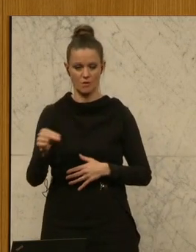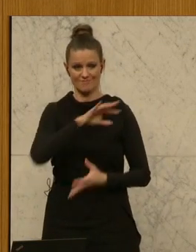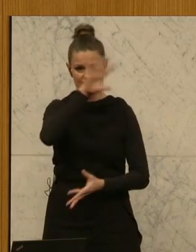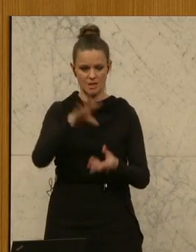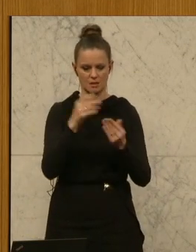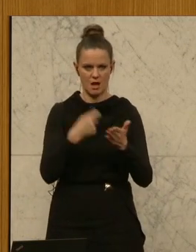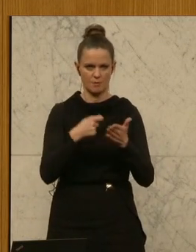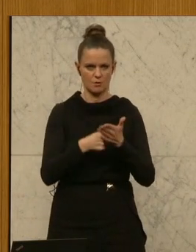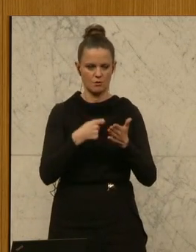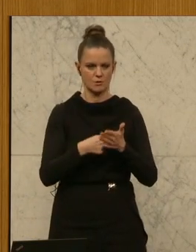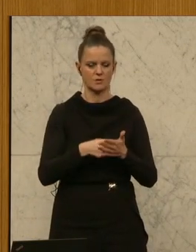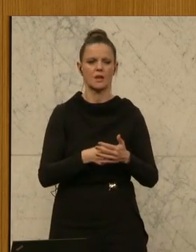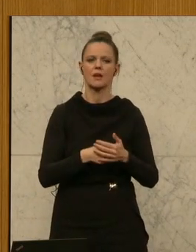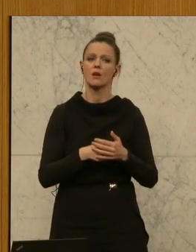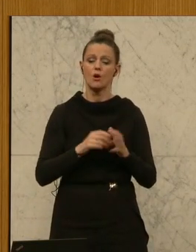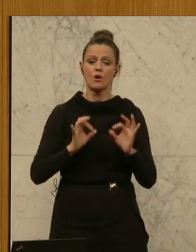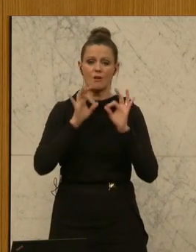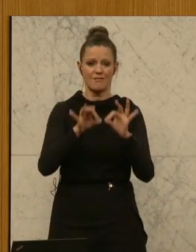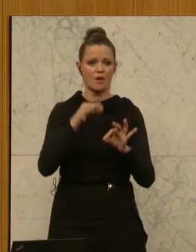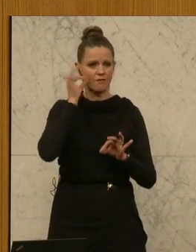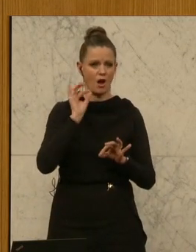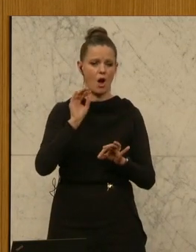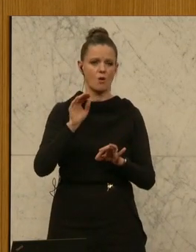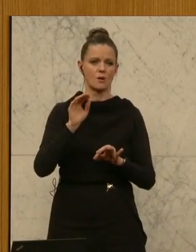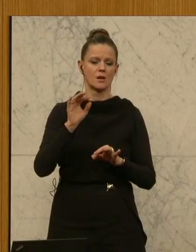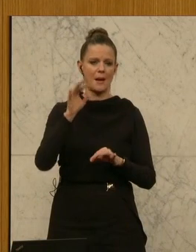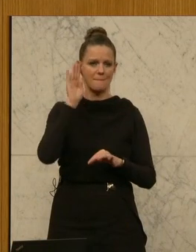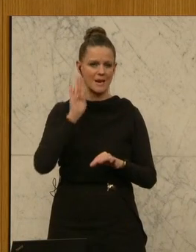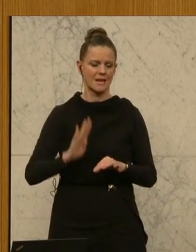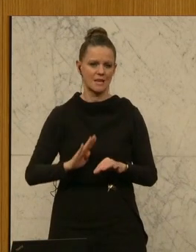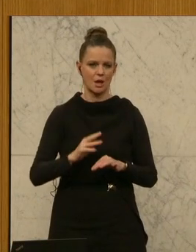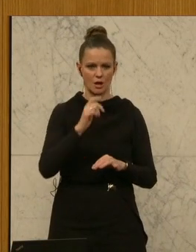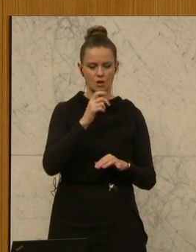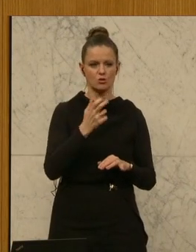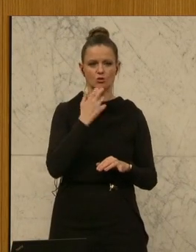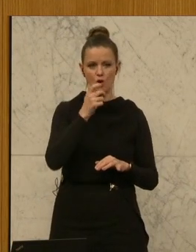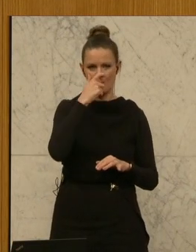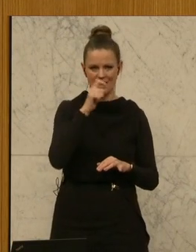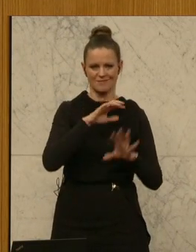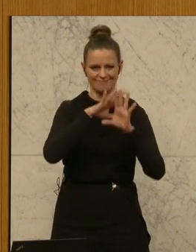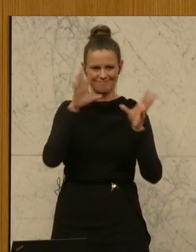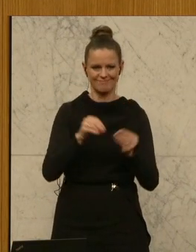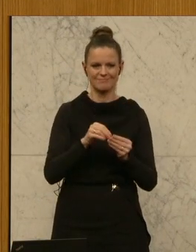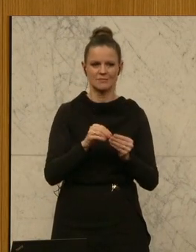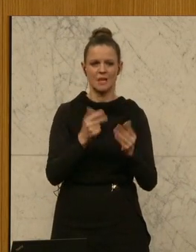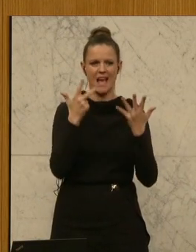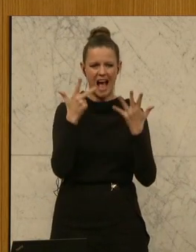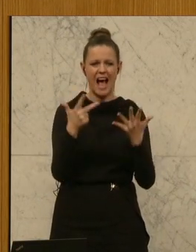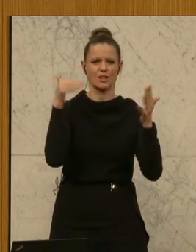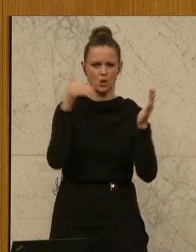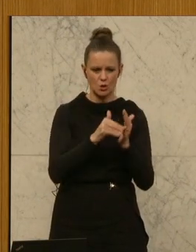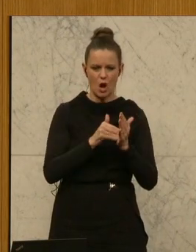Gesamtkosten hat Frau Maria A. für die Strom- und Gasrechnung für 2023 zu bezahlen von 8